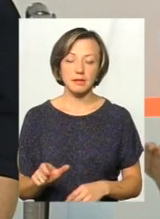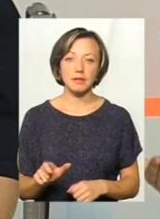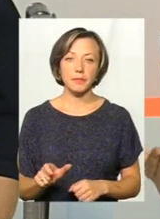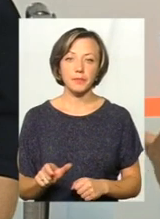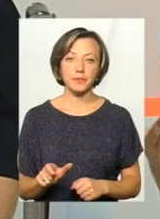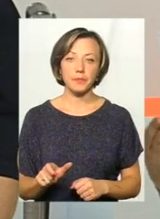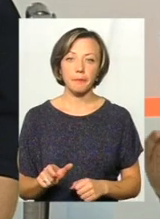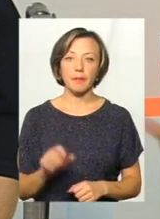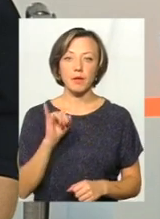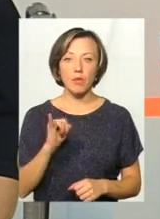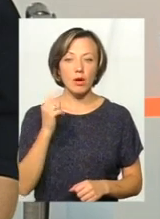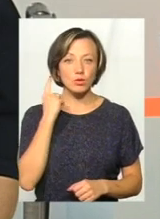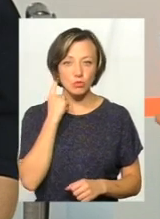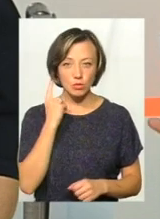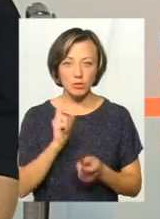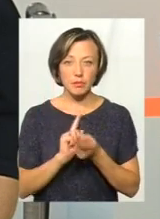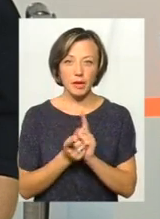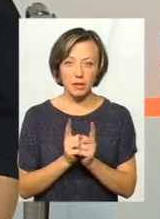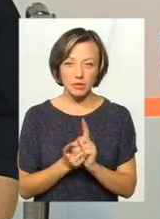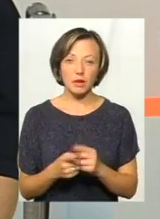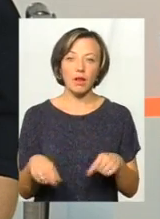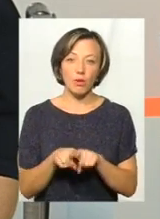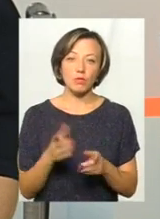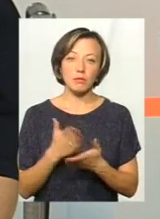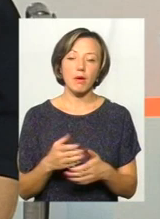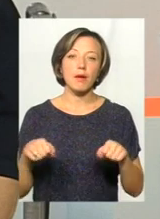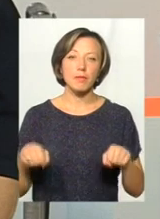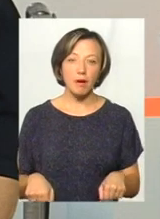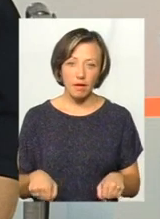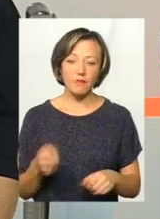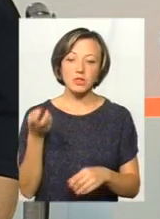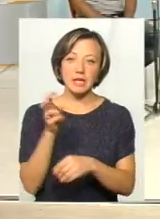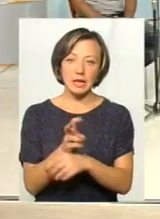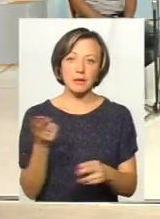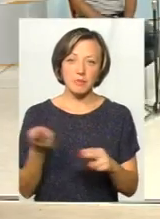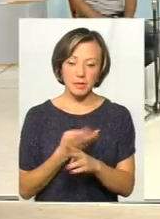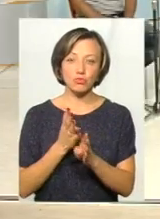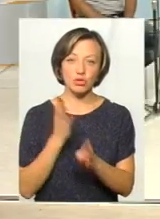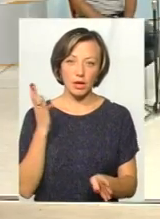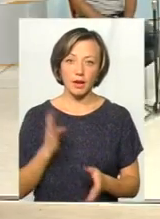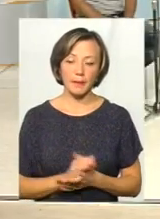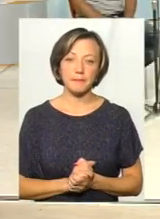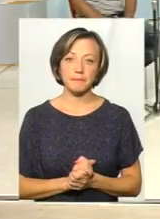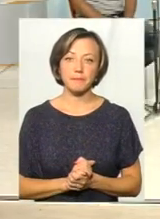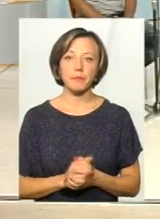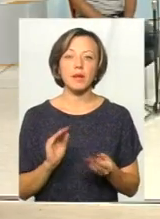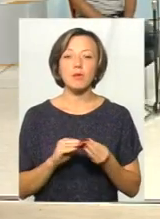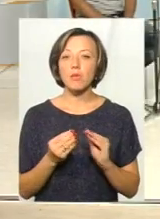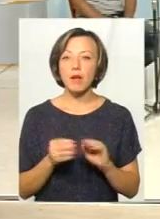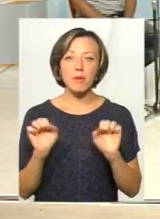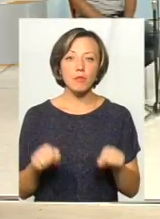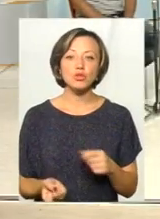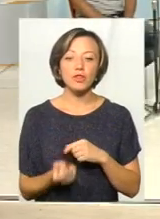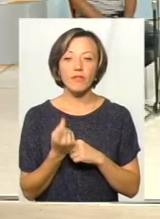погано чує з сурдоперекладачем, він також має право зайти без черги. Так. Тут же проблема може